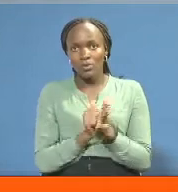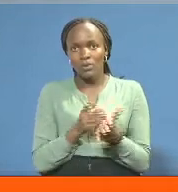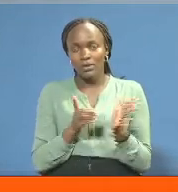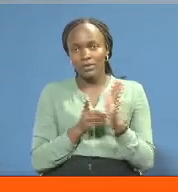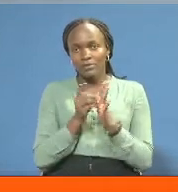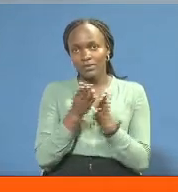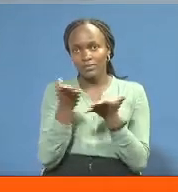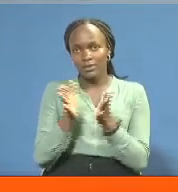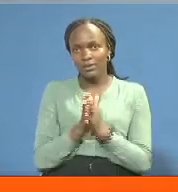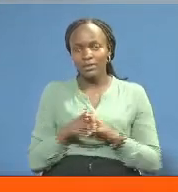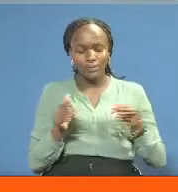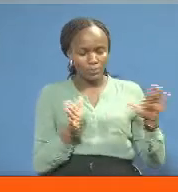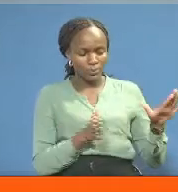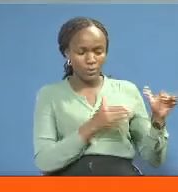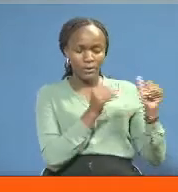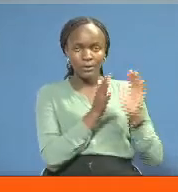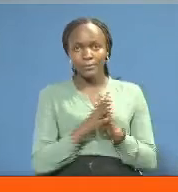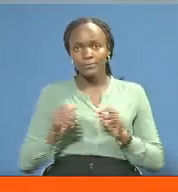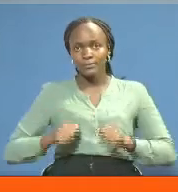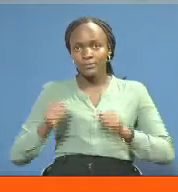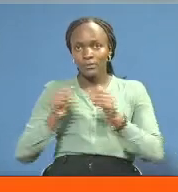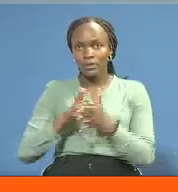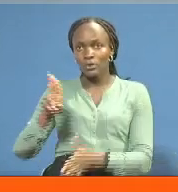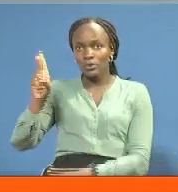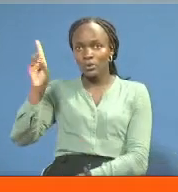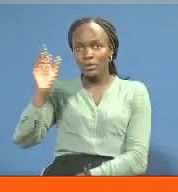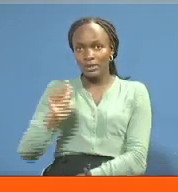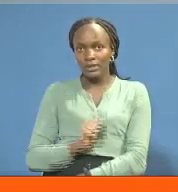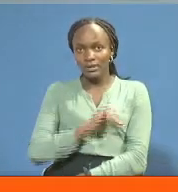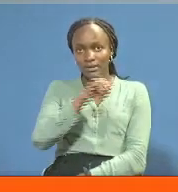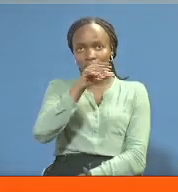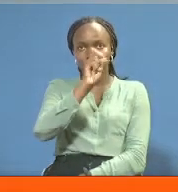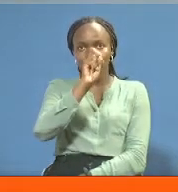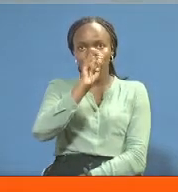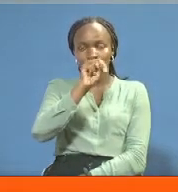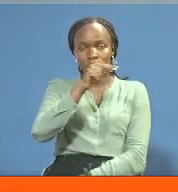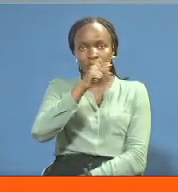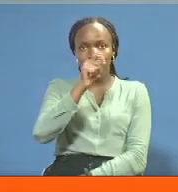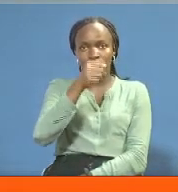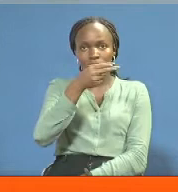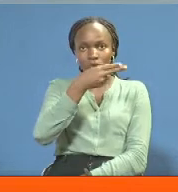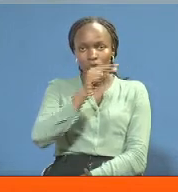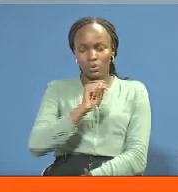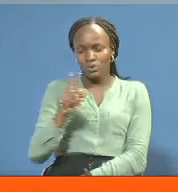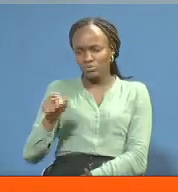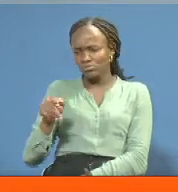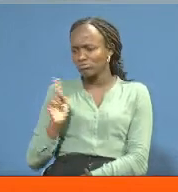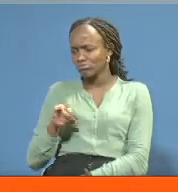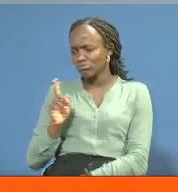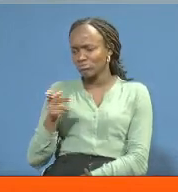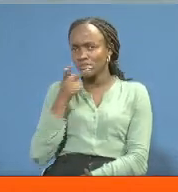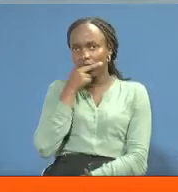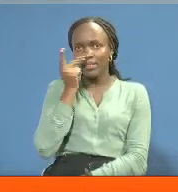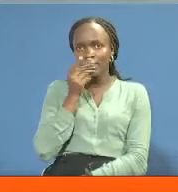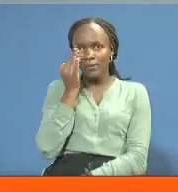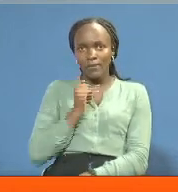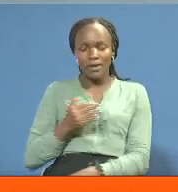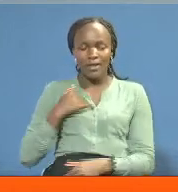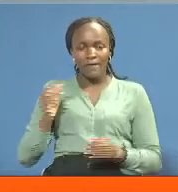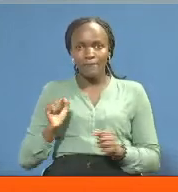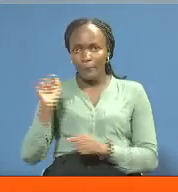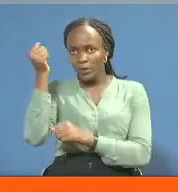taifa mbele. Natukisonga mbele mwenye kitu wachama chayudi ye Johnston Mudhama memsuta kiongozi wa waipa kalonzo msioka kwa kueneza